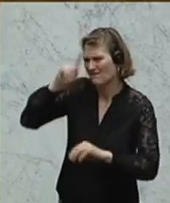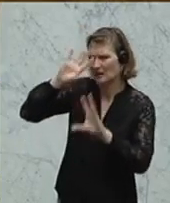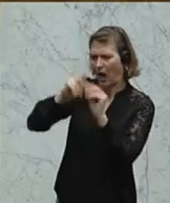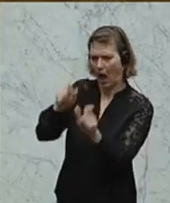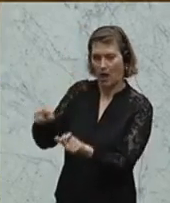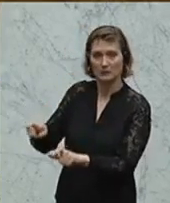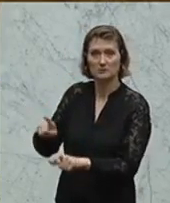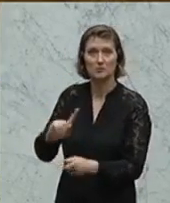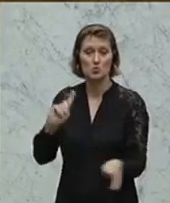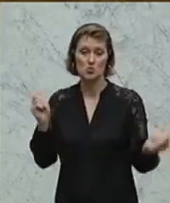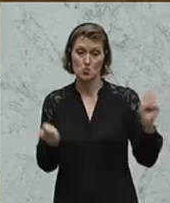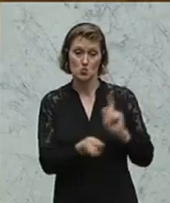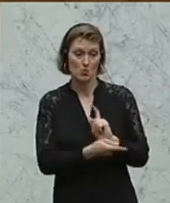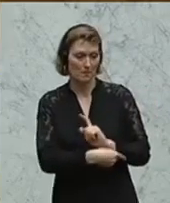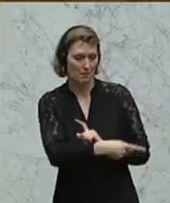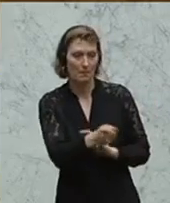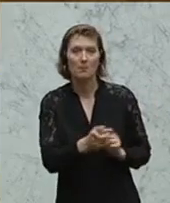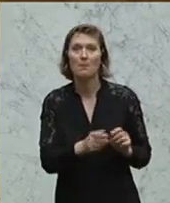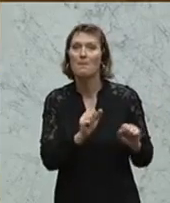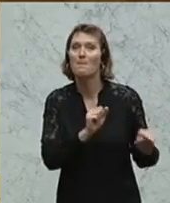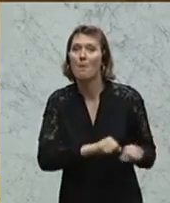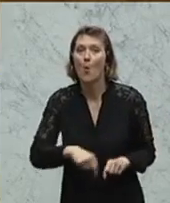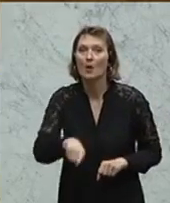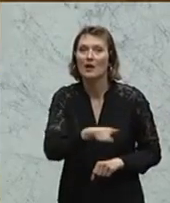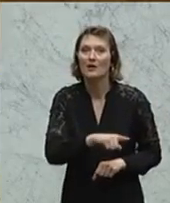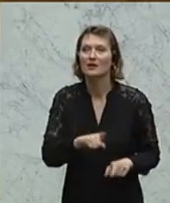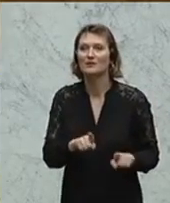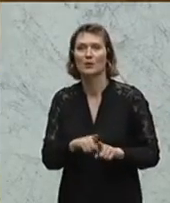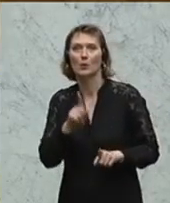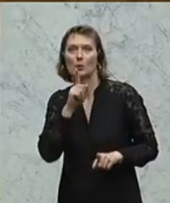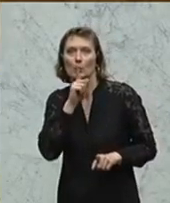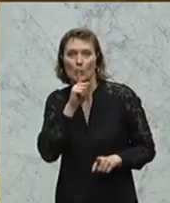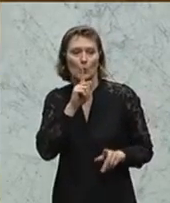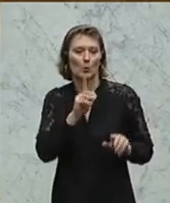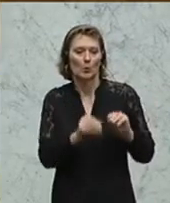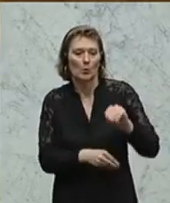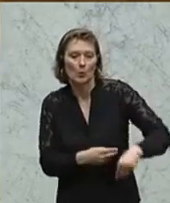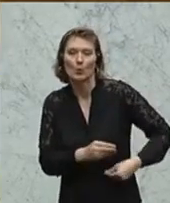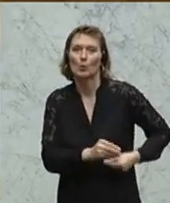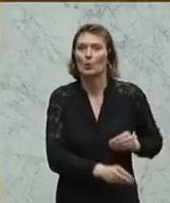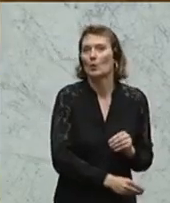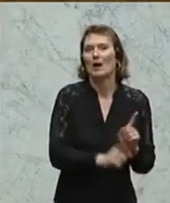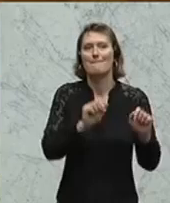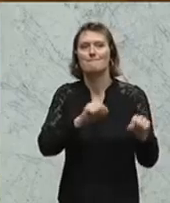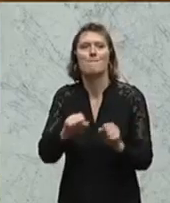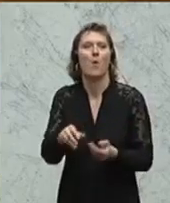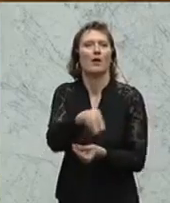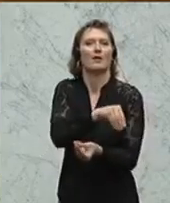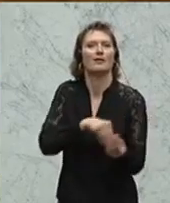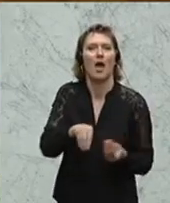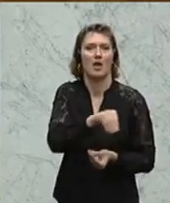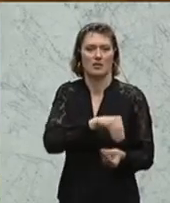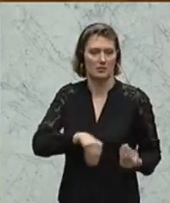alles. Und andere haben die Gelegenheit, es sich zu richten, mit unterschiedlichen Möglichkeiten.